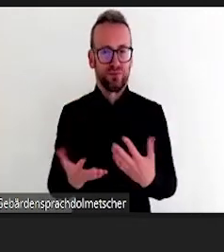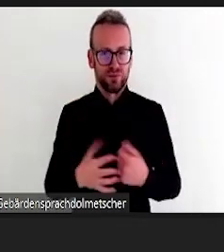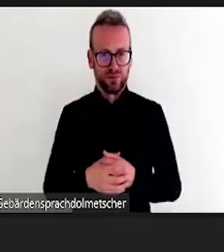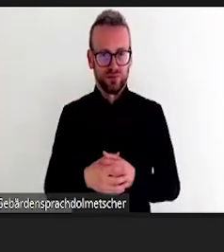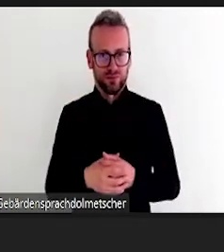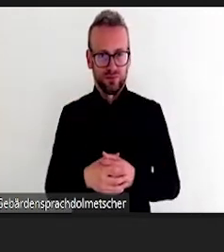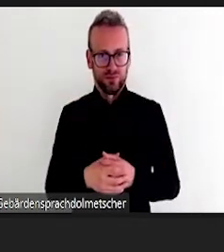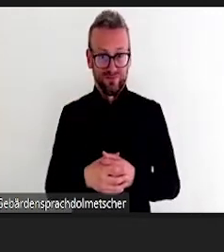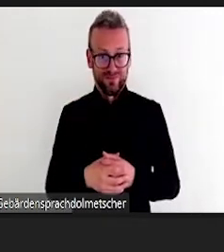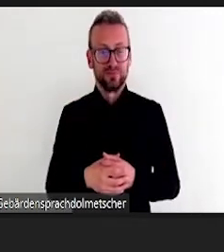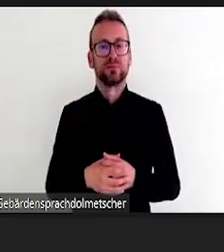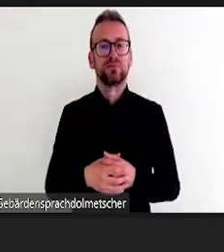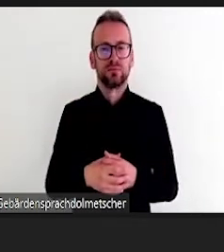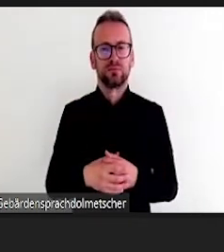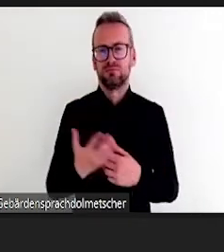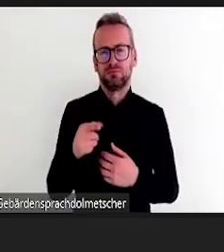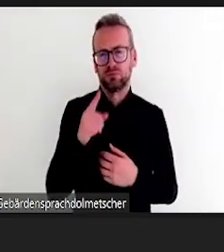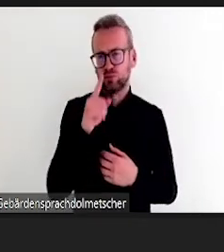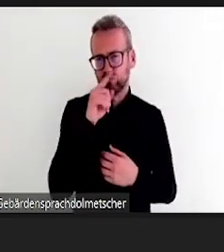haben.